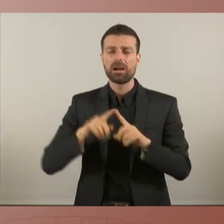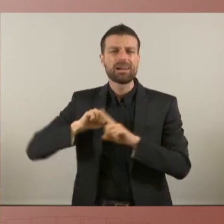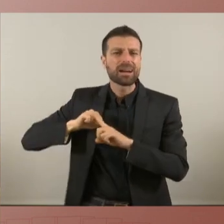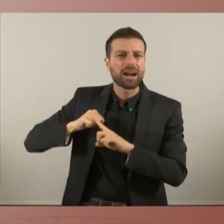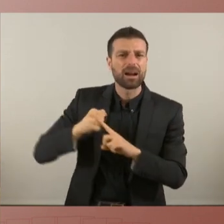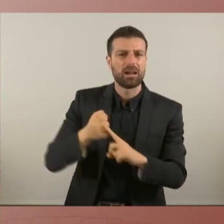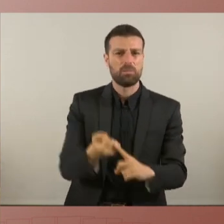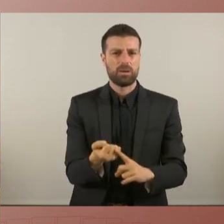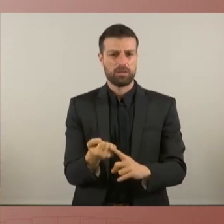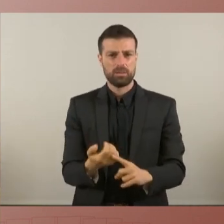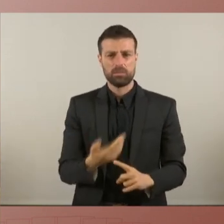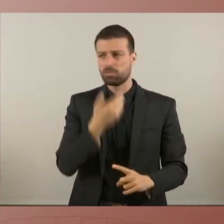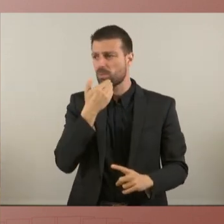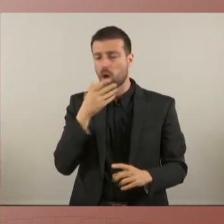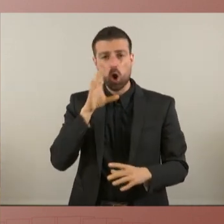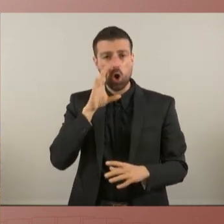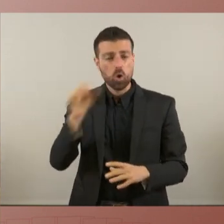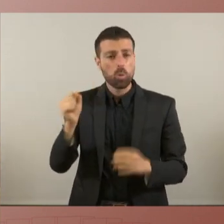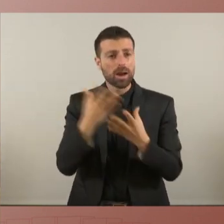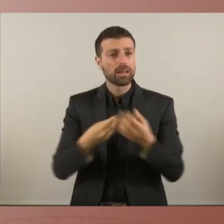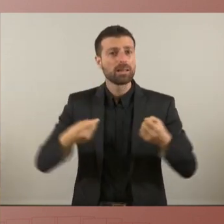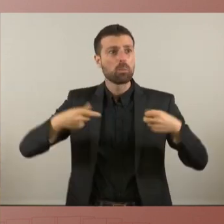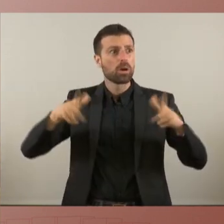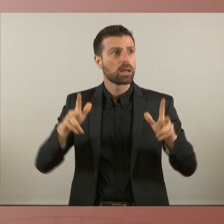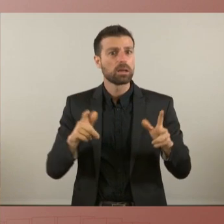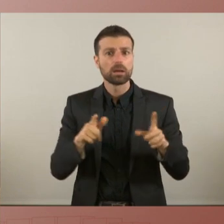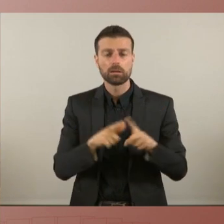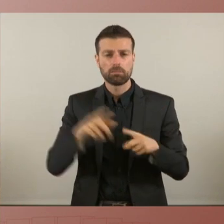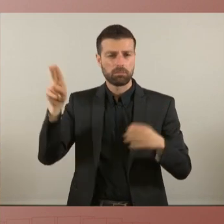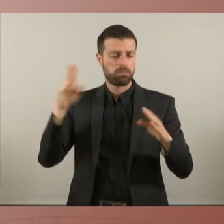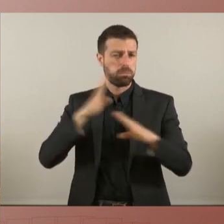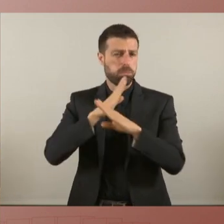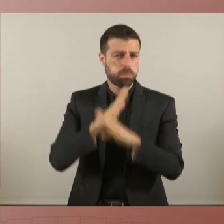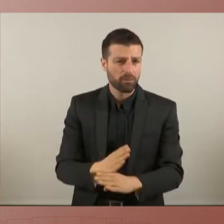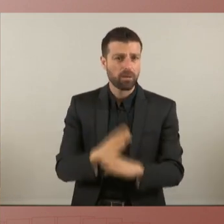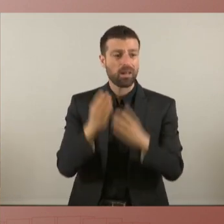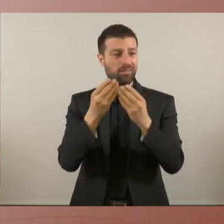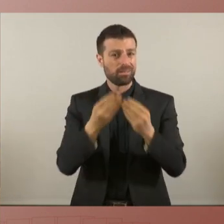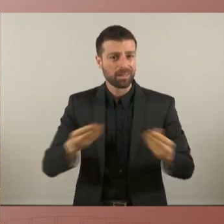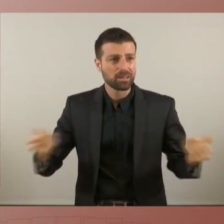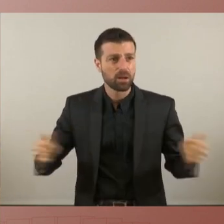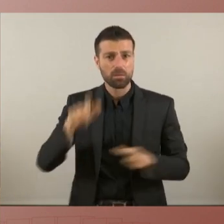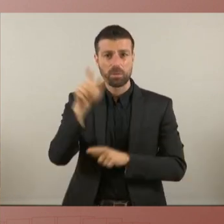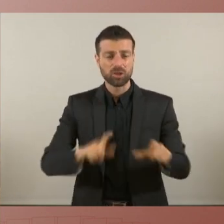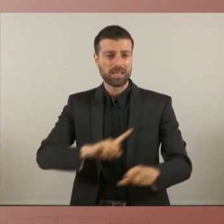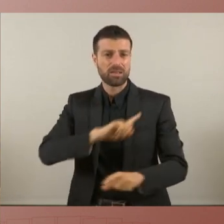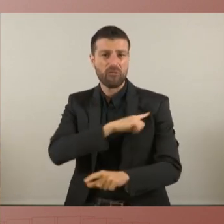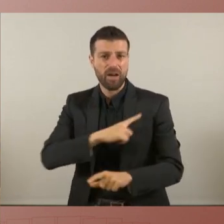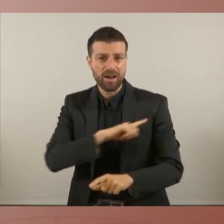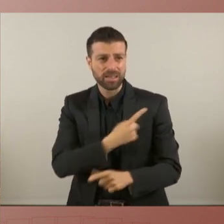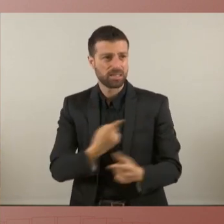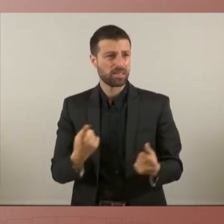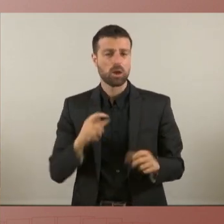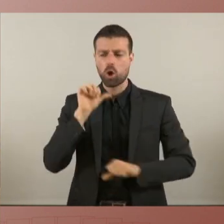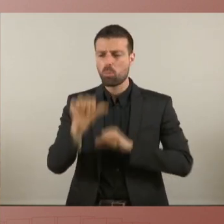democràtic derrocat un parlament dissol milers de ferits i milers de persones immerses en processos